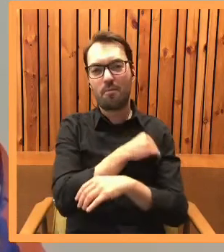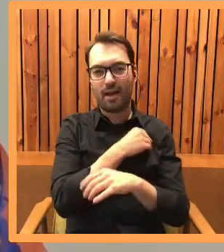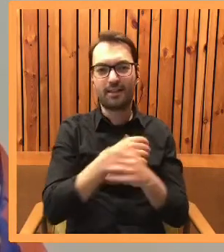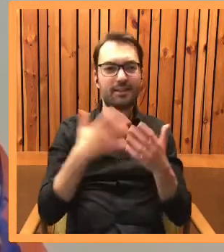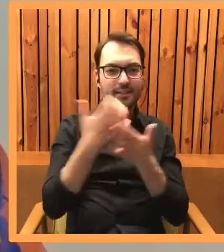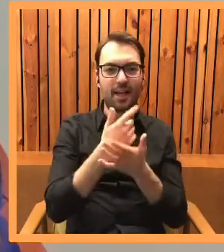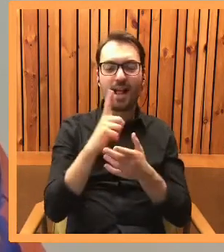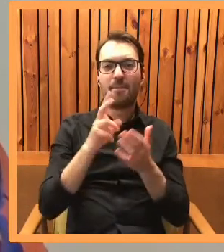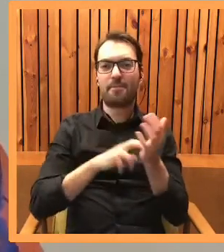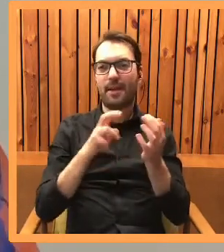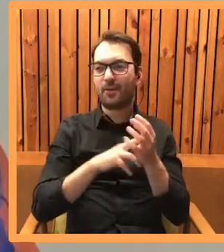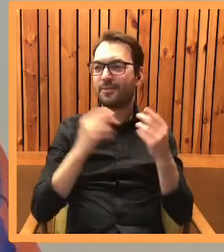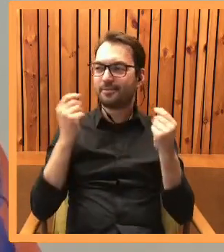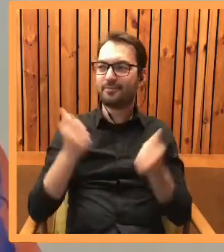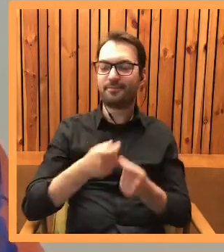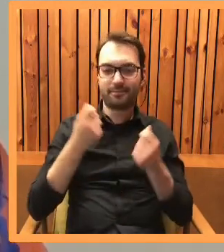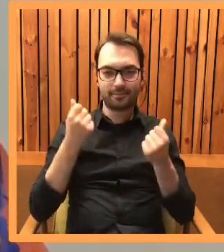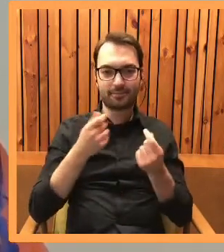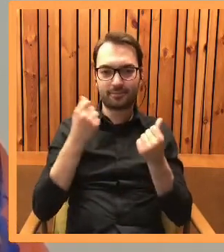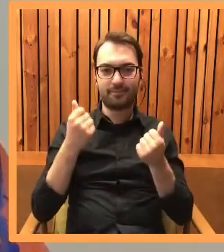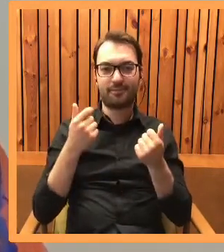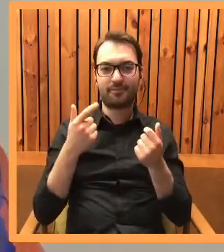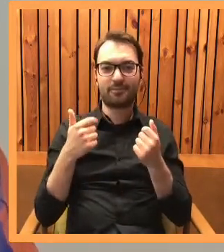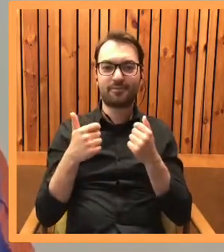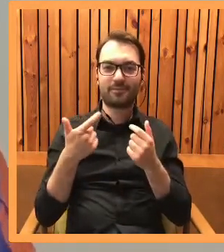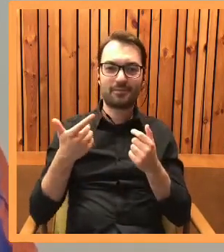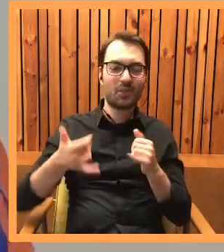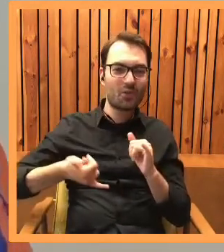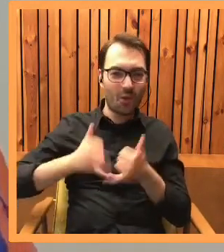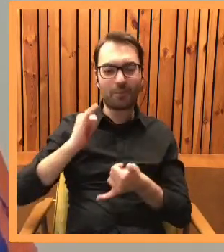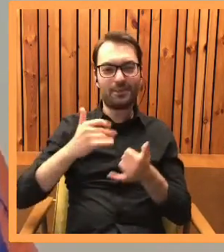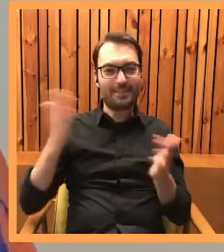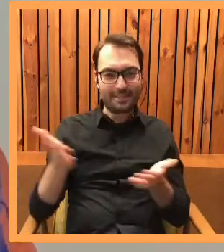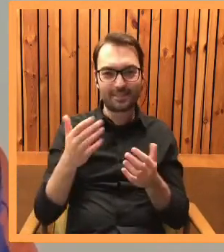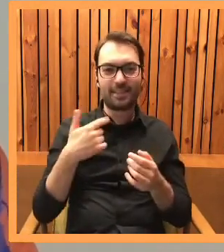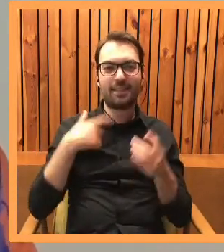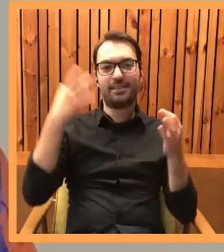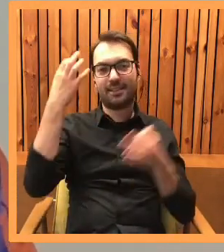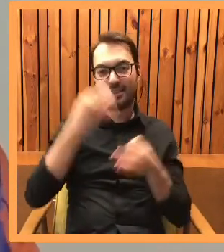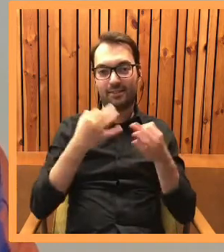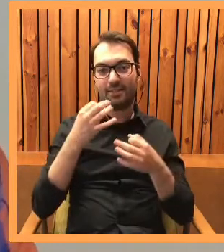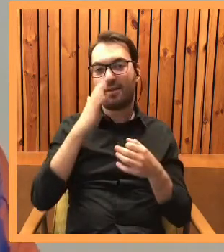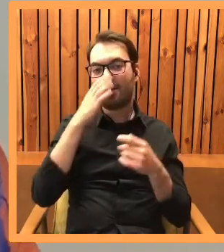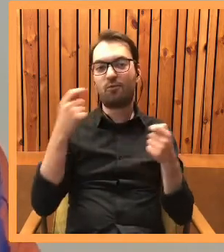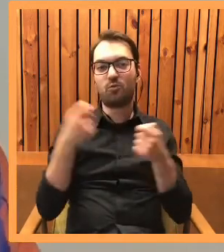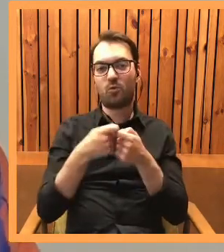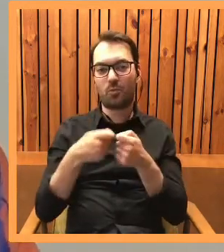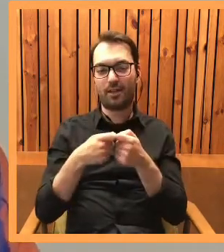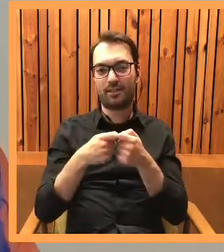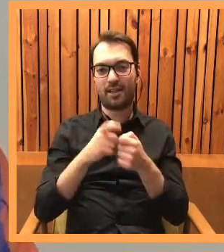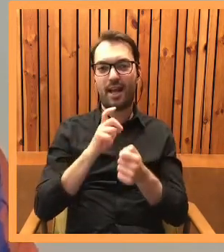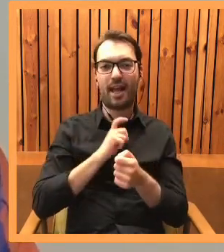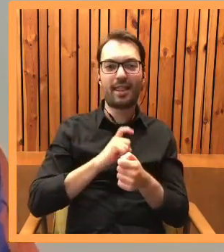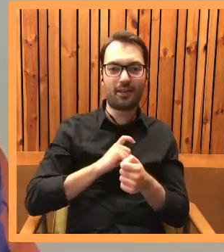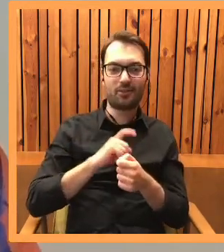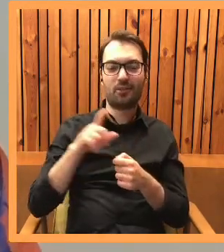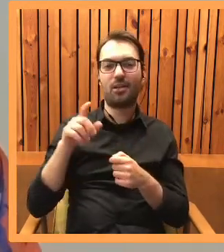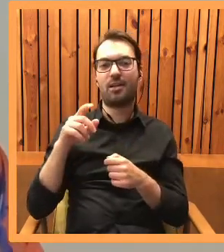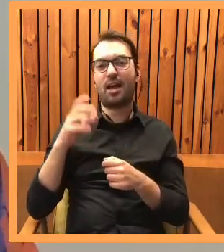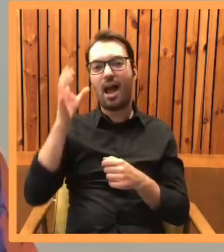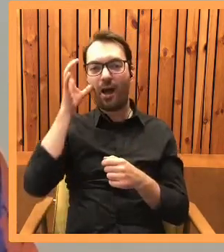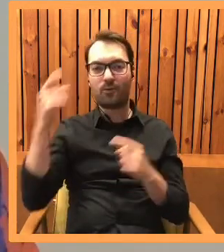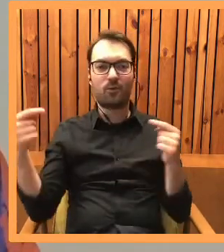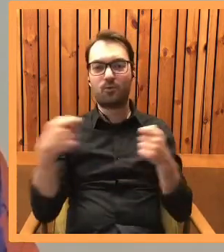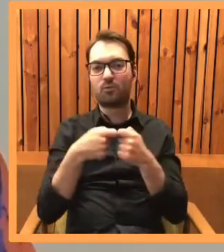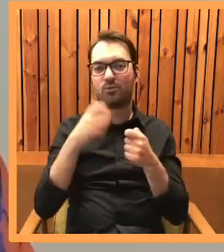ale jednak brakuje takiego motorka, który spowoduje, że to wszystko ruszy, więc zastanawiam się, jak ta współpraca redaktorska na linii autor-redaktor wygląda.